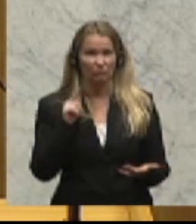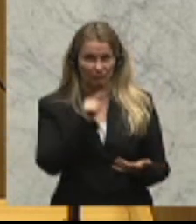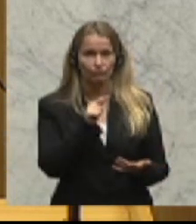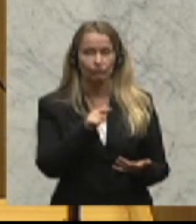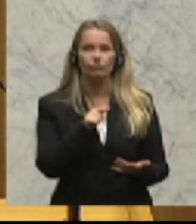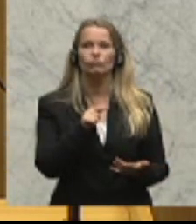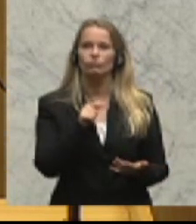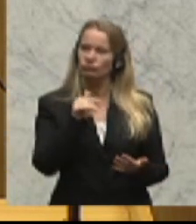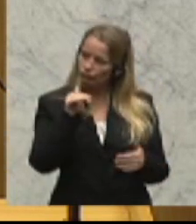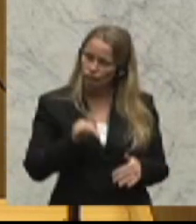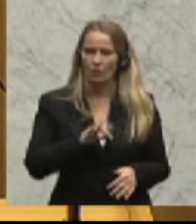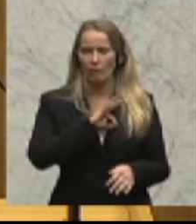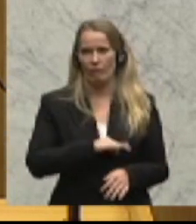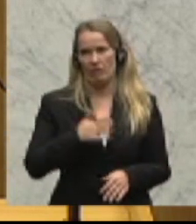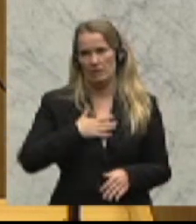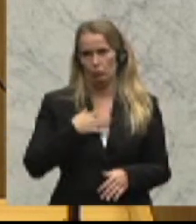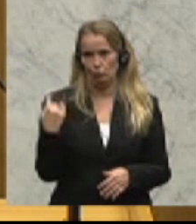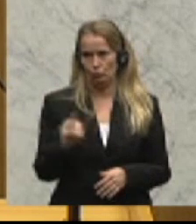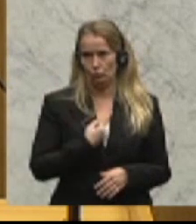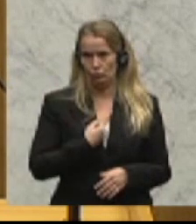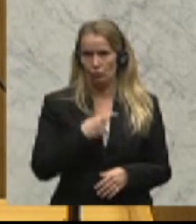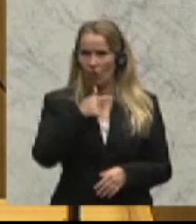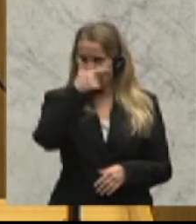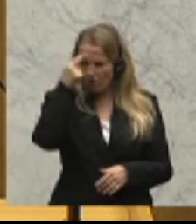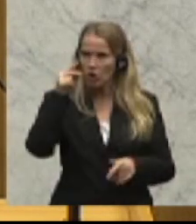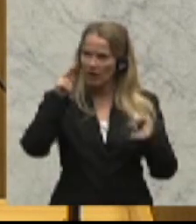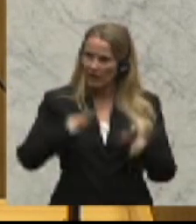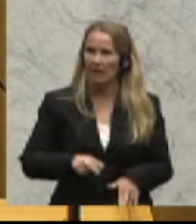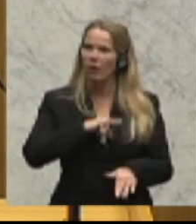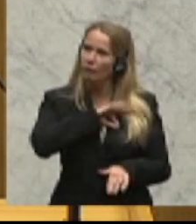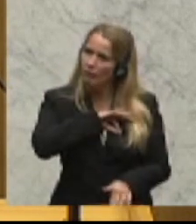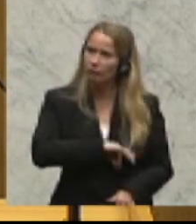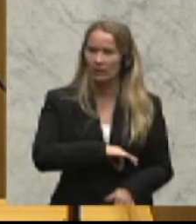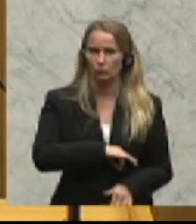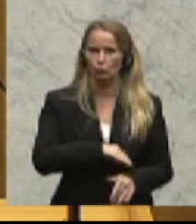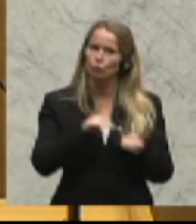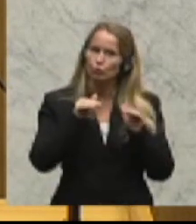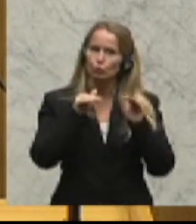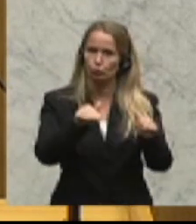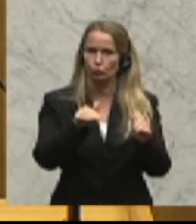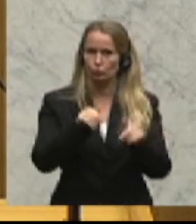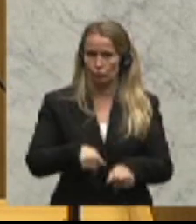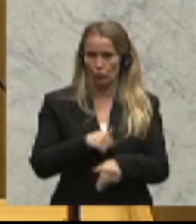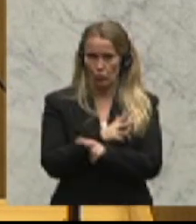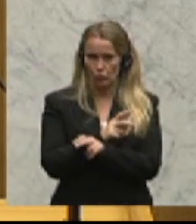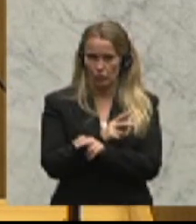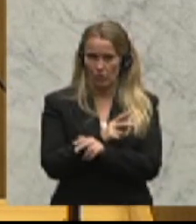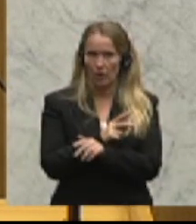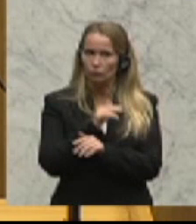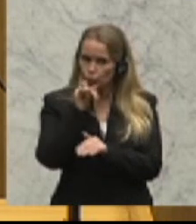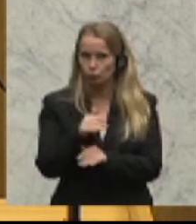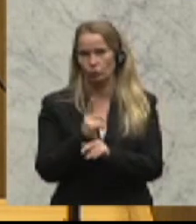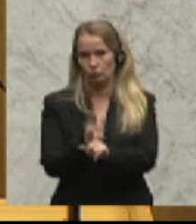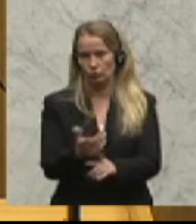verpflichtet sehen, auch unserer völkerrechtlichen Verpflichtung als Schutzfunktion Österreichs nachzukommen.